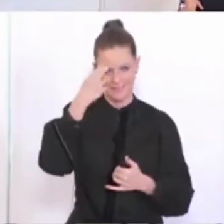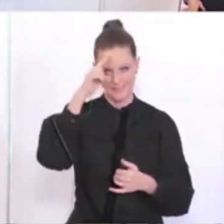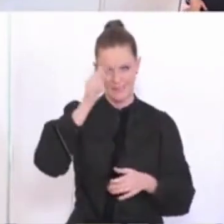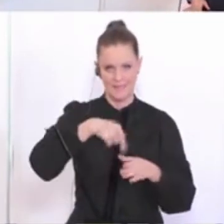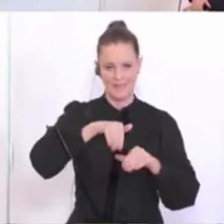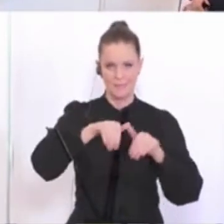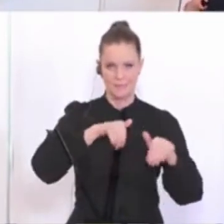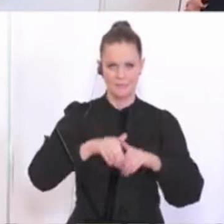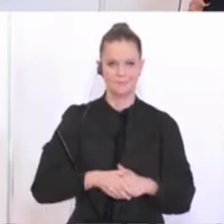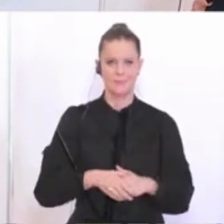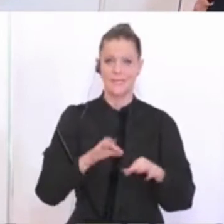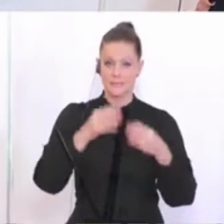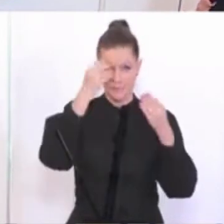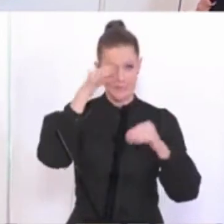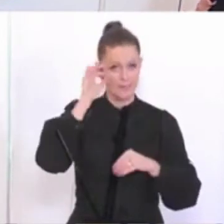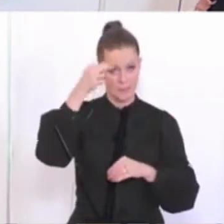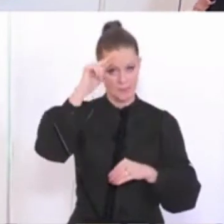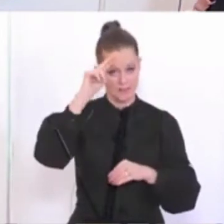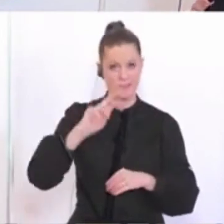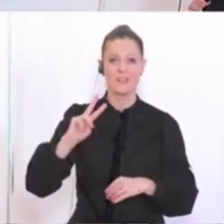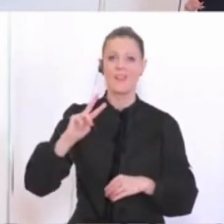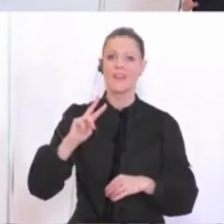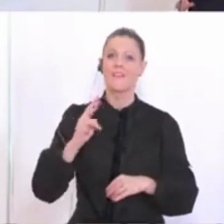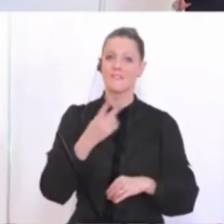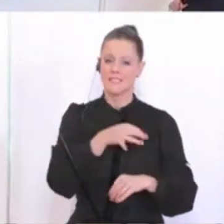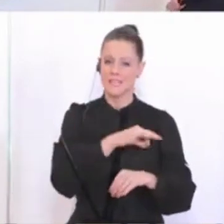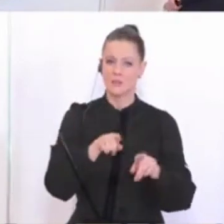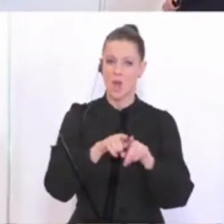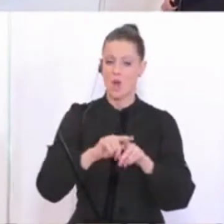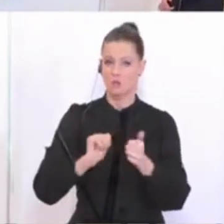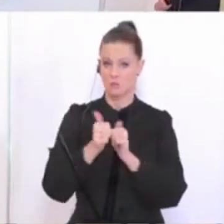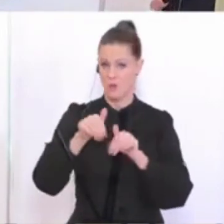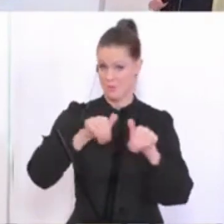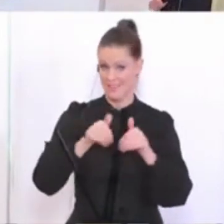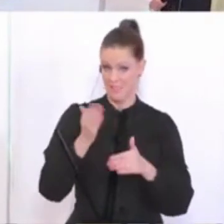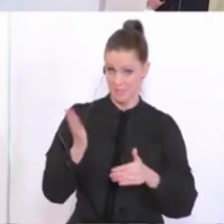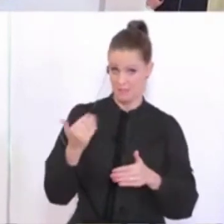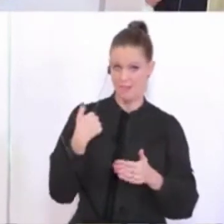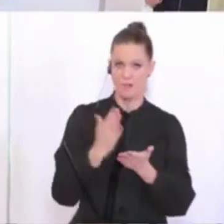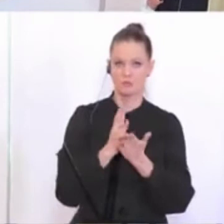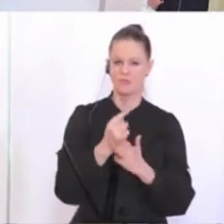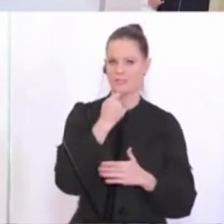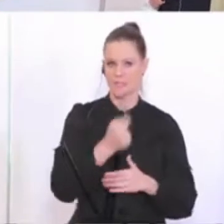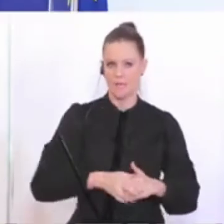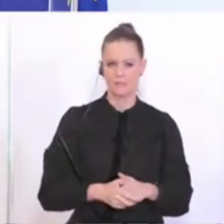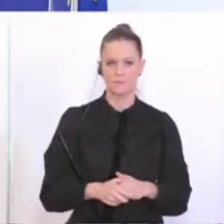Nehammer. Meine sehr geehrten Damen und Herren, der Vizekanzler und Sportminister hat es gerade vorher angeführt.